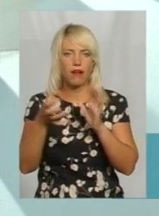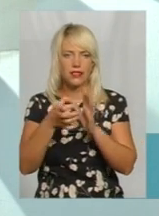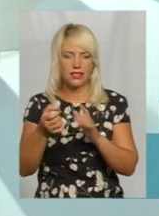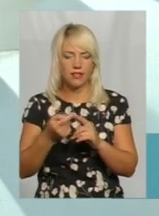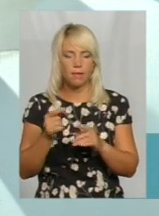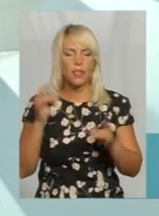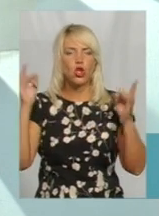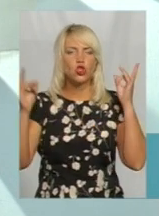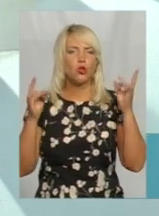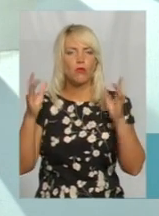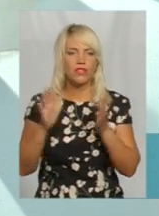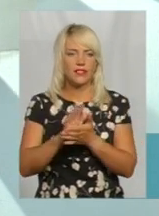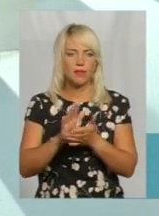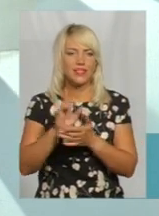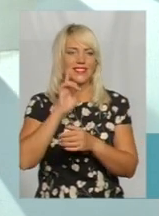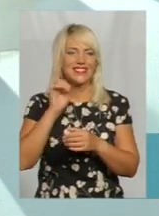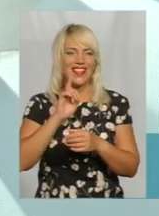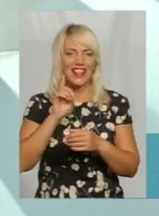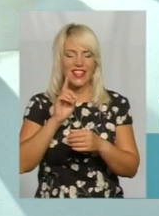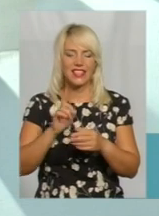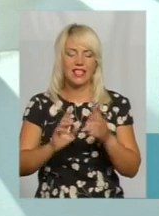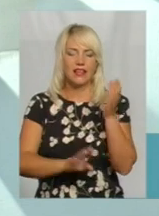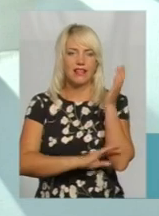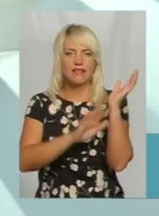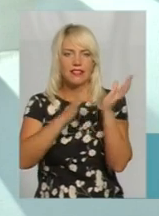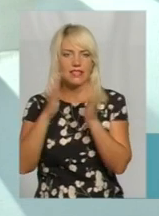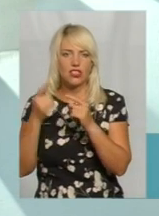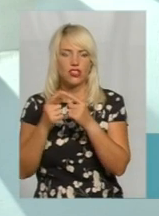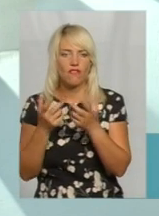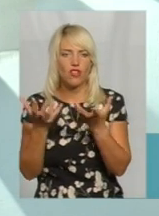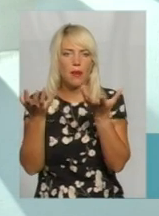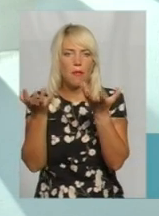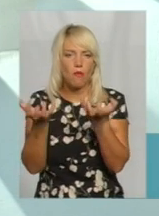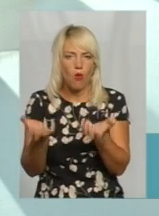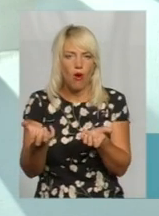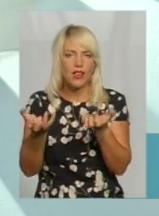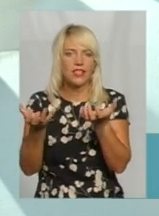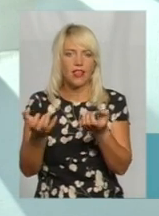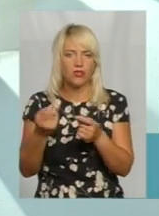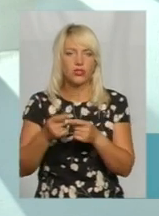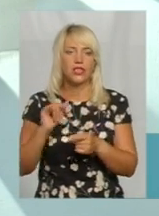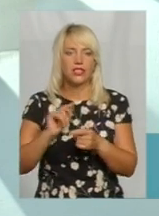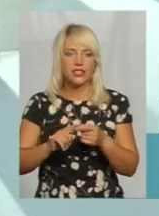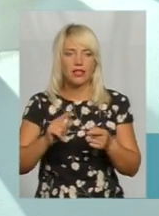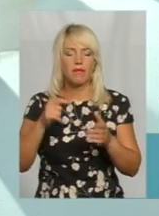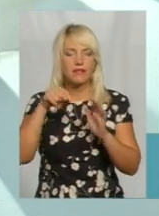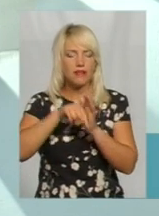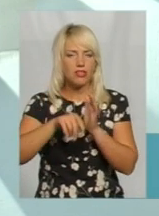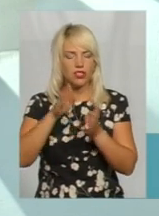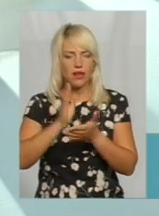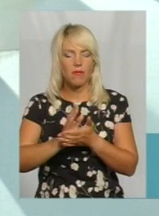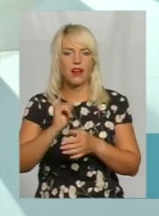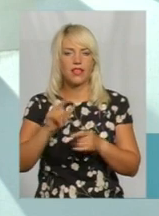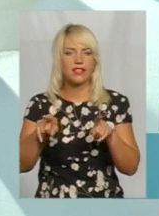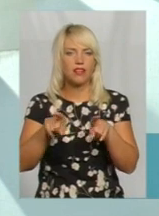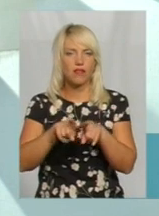забруднення, ці зелені насадження також поглинають вдоль доріг наших. Тобто вони значення мають і крім того,